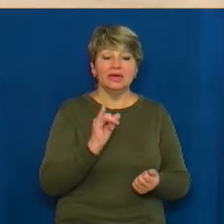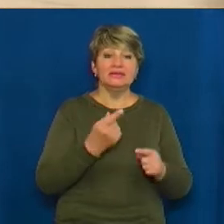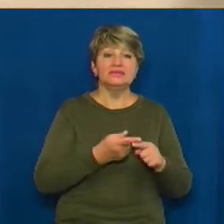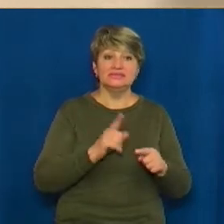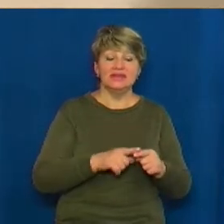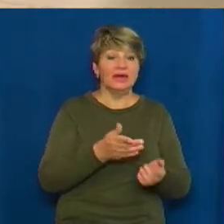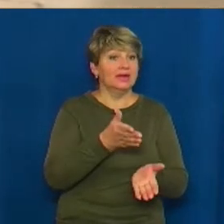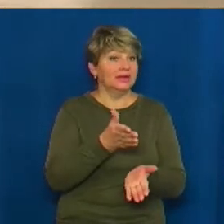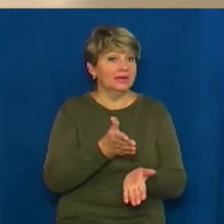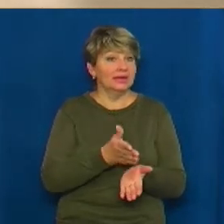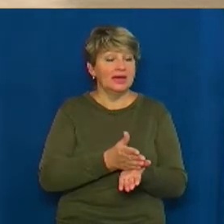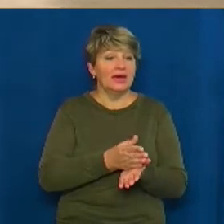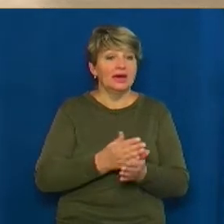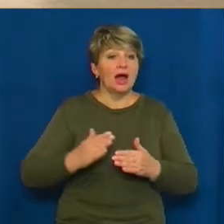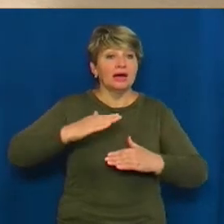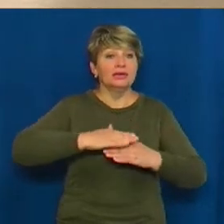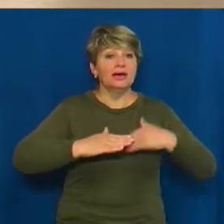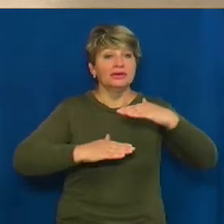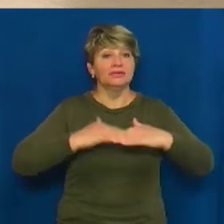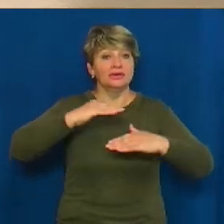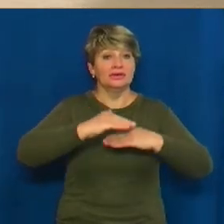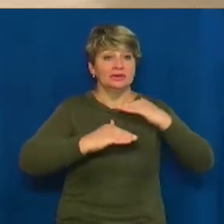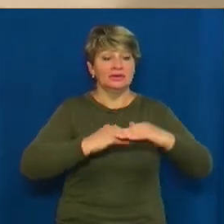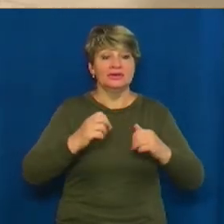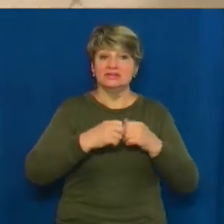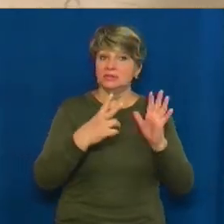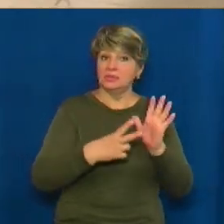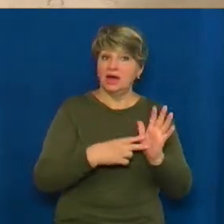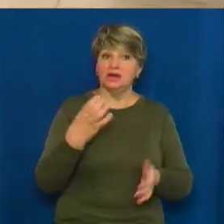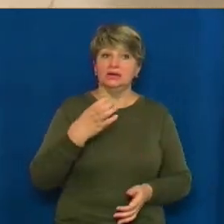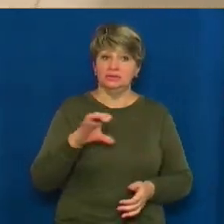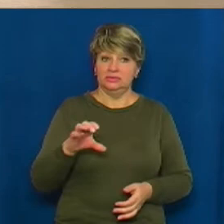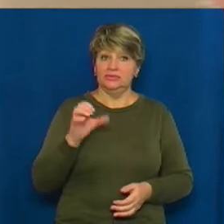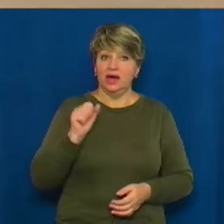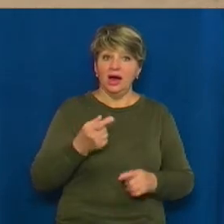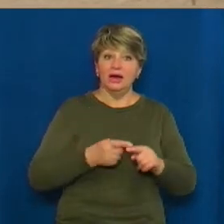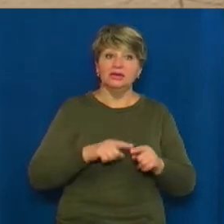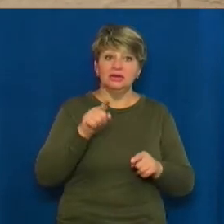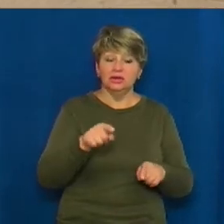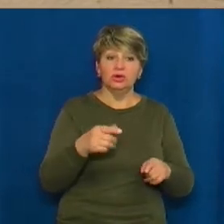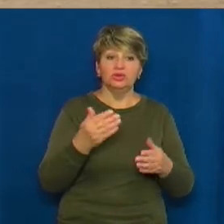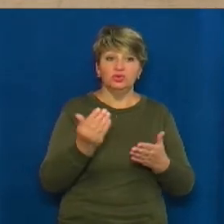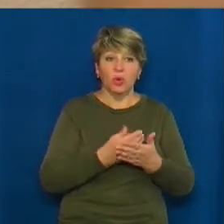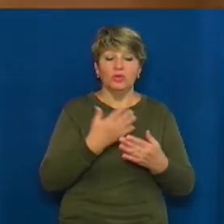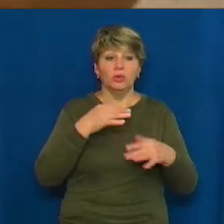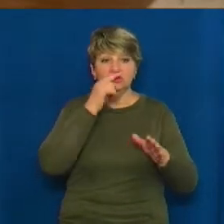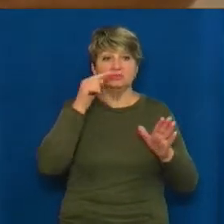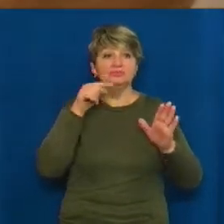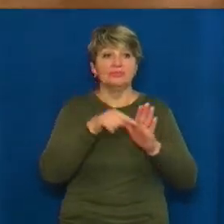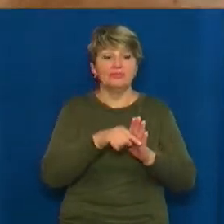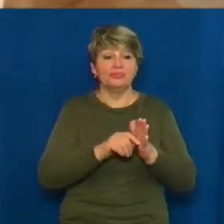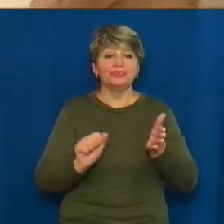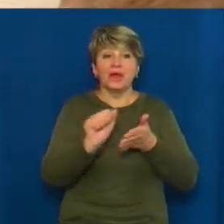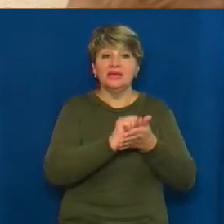вкладка 17-го століття, а оце втручання вже замурування